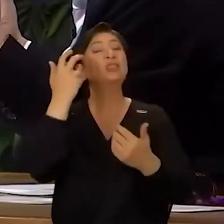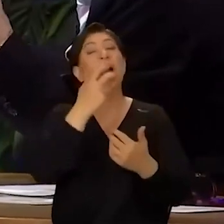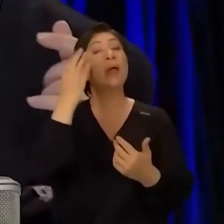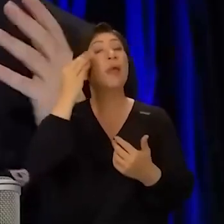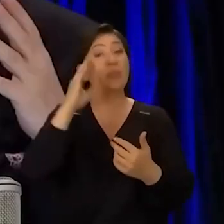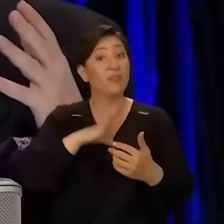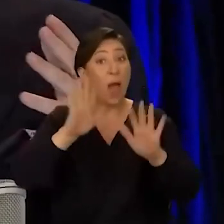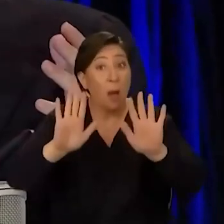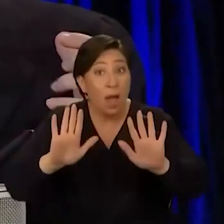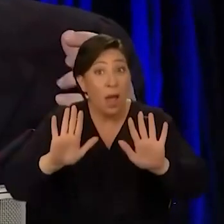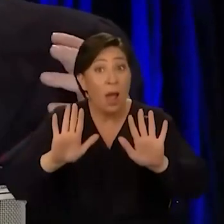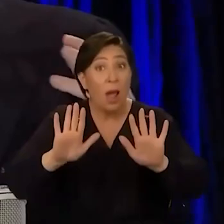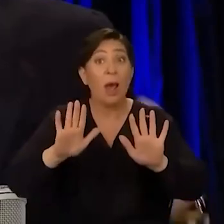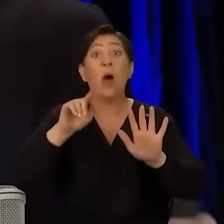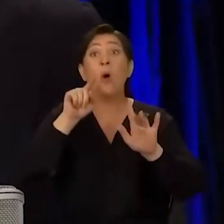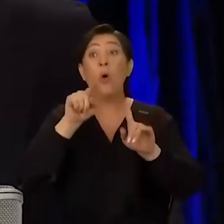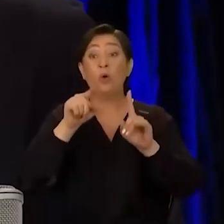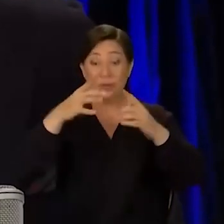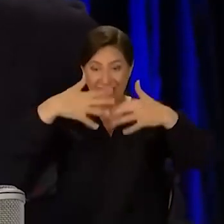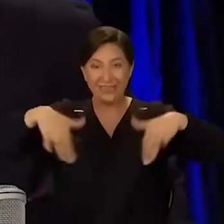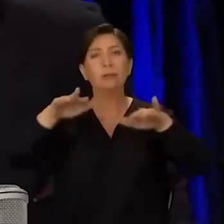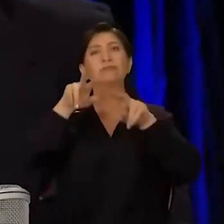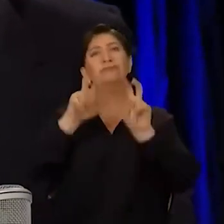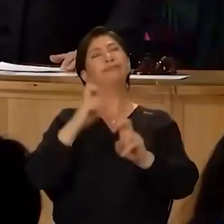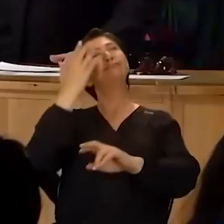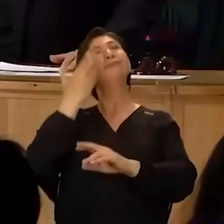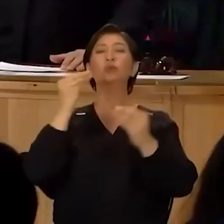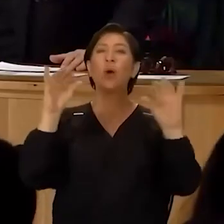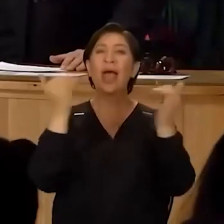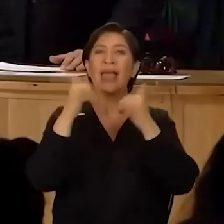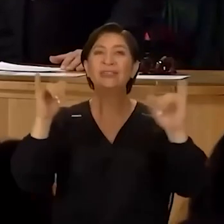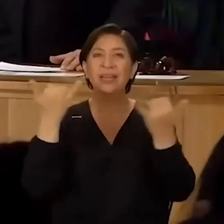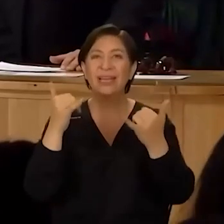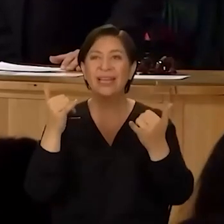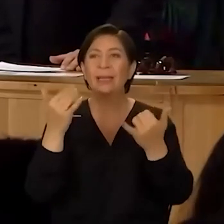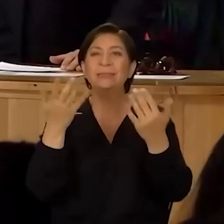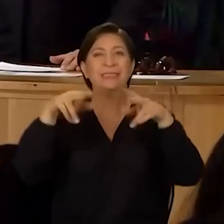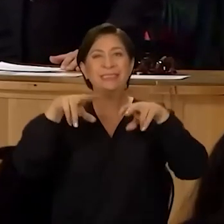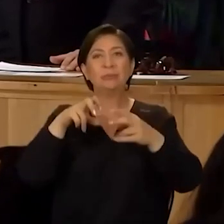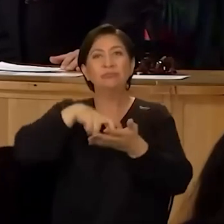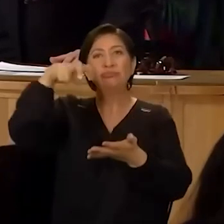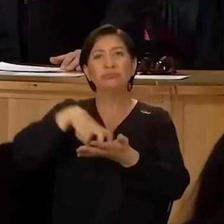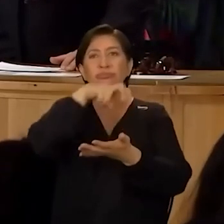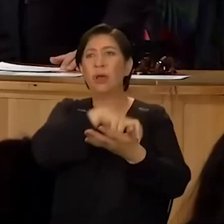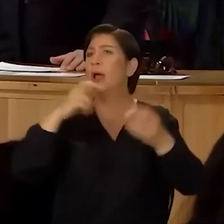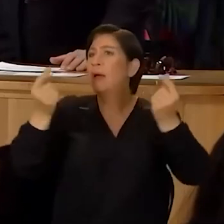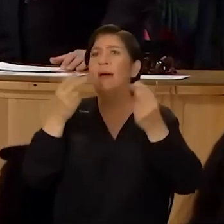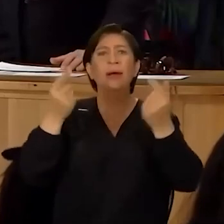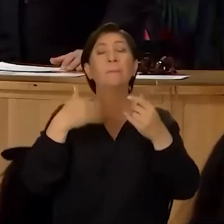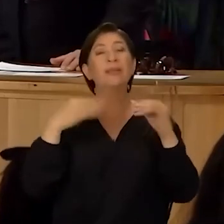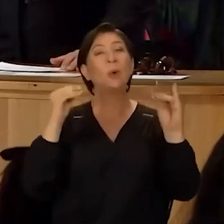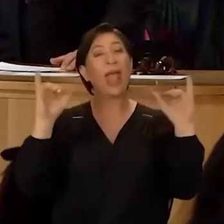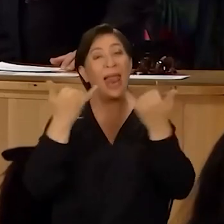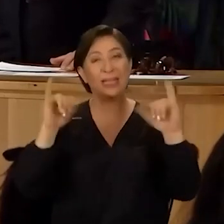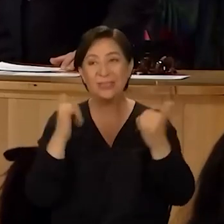anlamlı şarkıları var ama onu sahnede izlemek çok eğlenceli. Sahnede zıp zıp bir kadın var. aslında çok